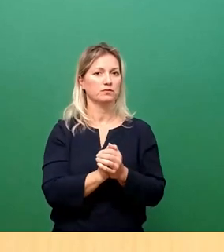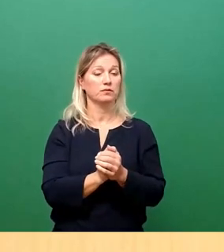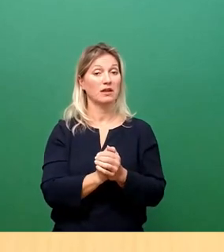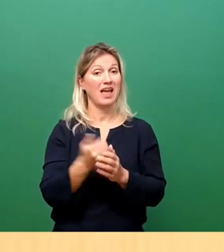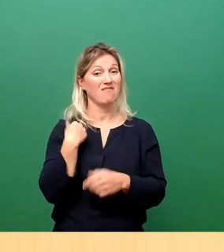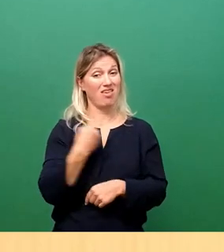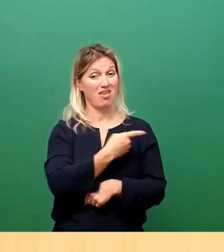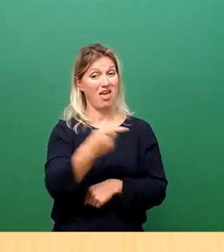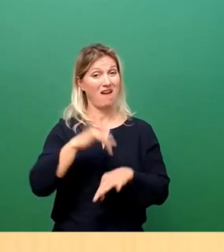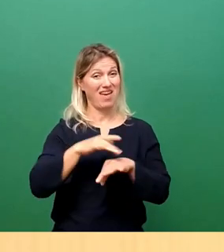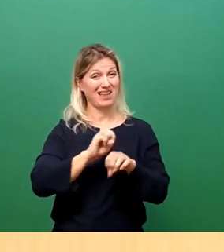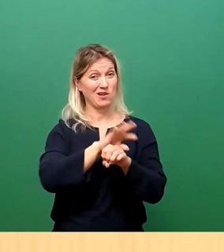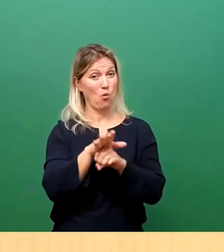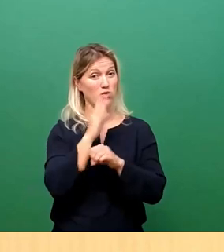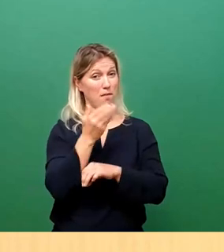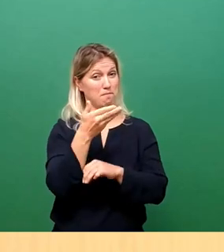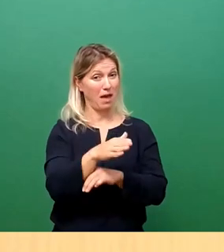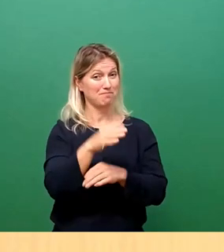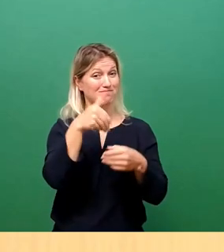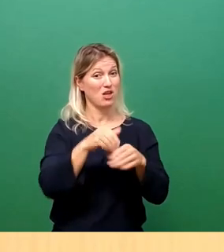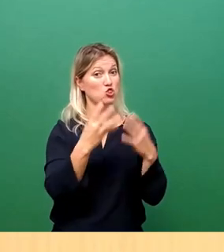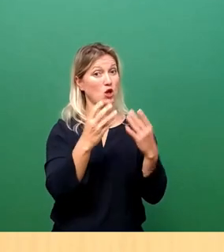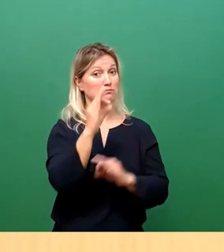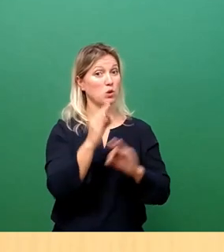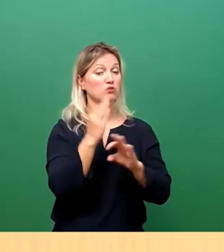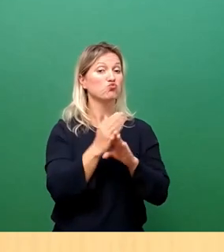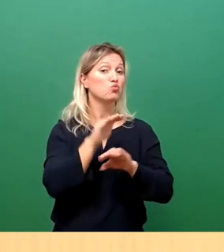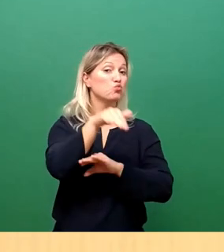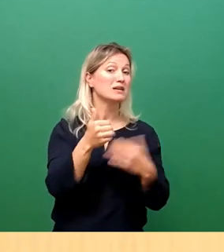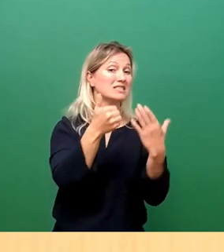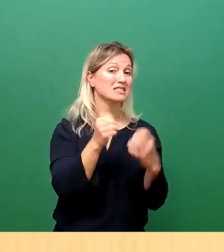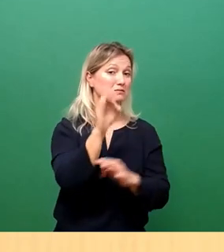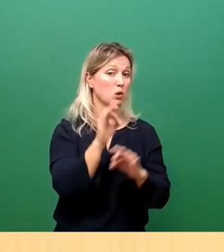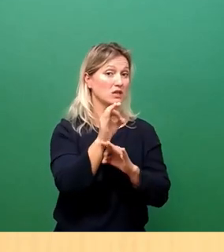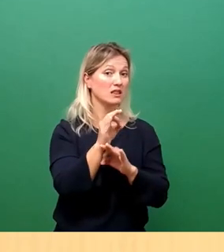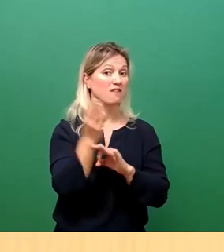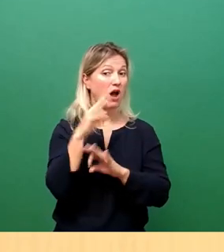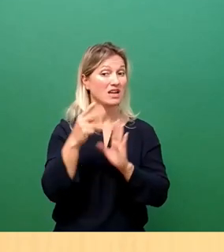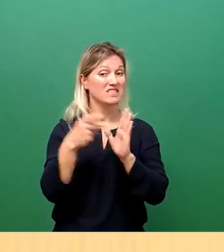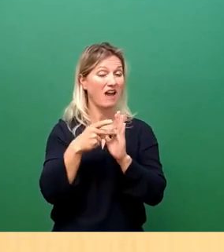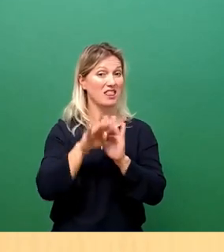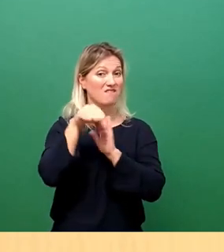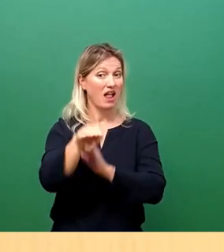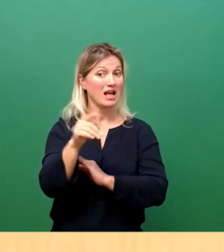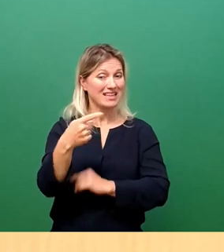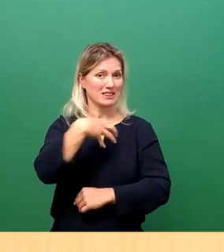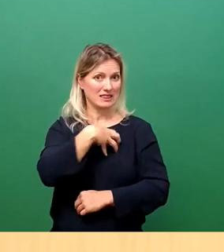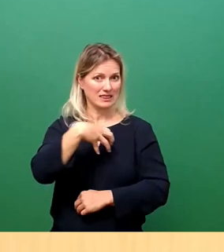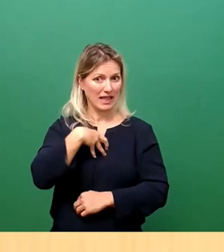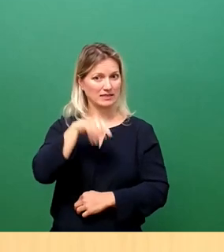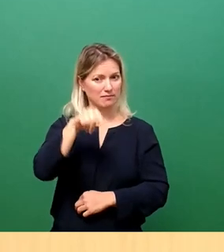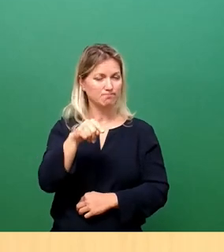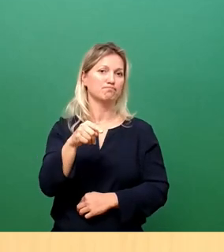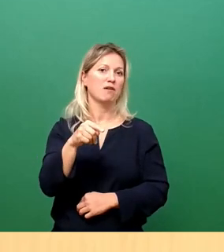war über 60 Jahre alt. In Dresden übrigens starben während der zweiten Welle ganz besonders viele Menschen in Alten- und